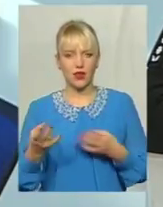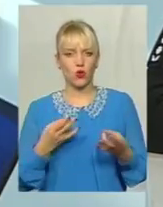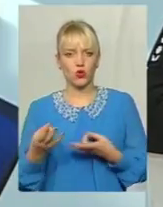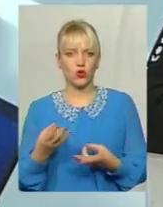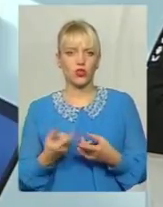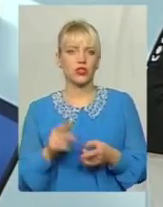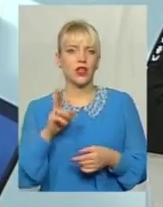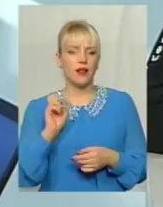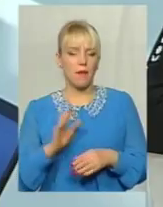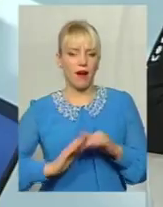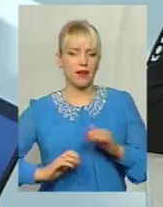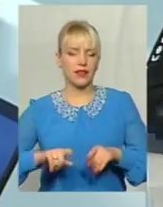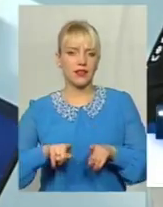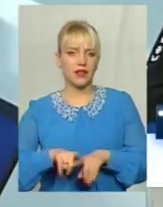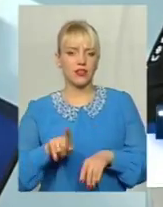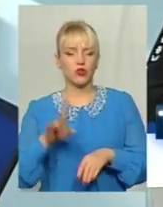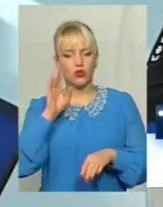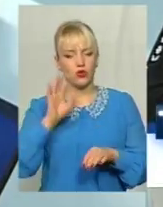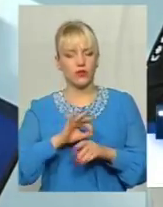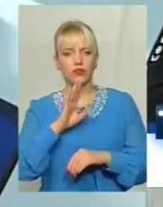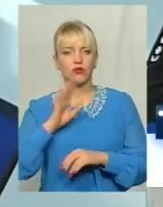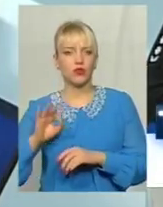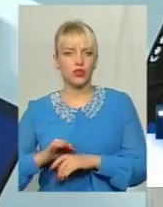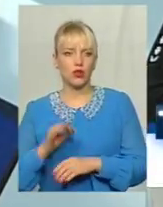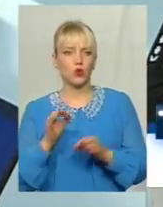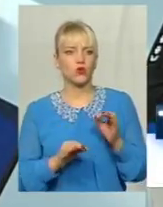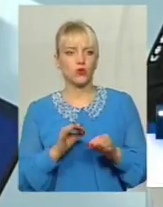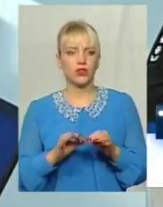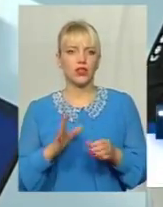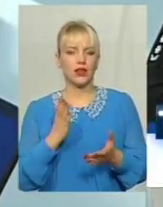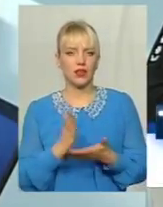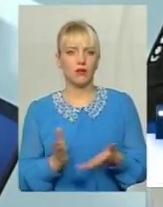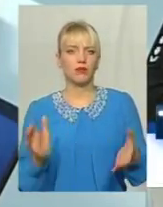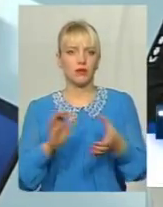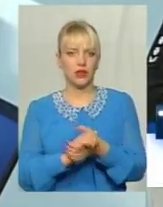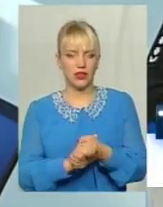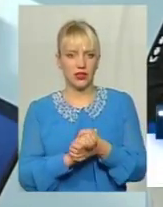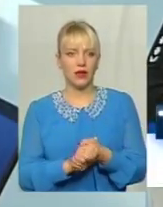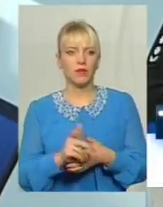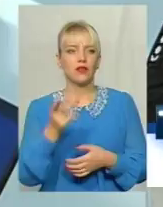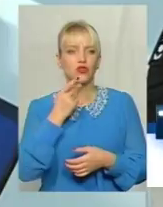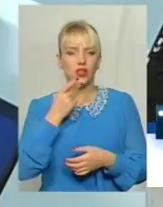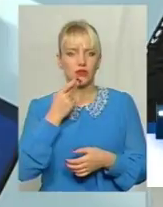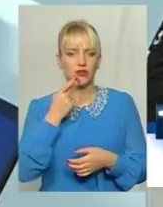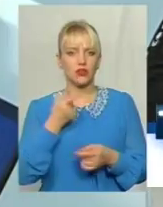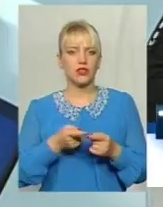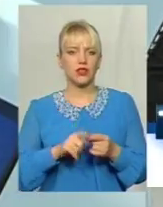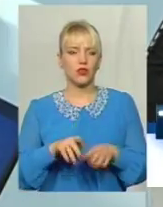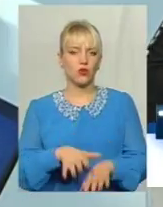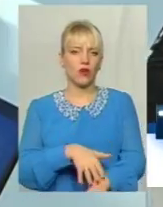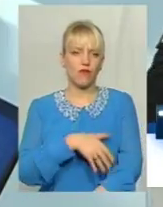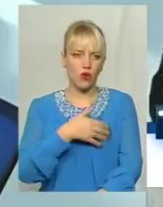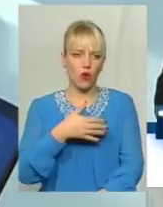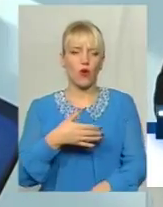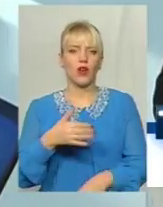практика така, що між чоловіком і дружиною в суді відбувається примирення Дуже часто, тому що це дуже довго,